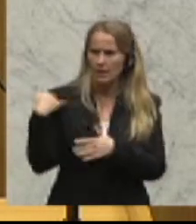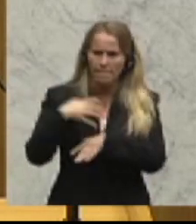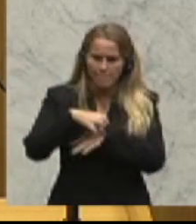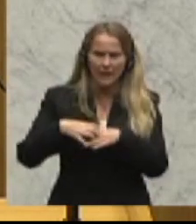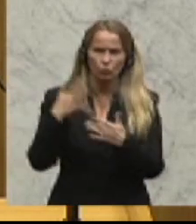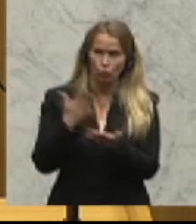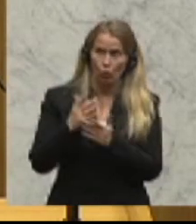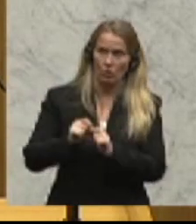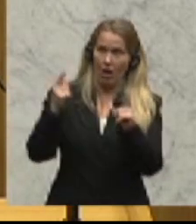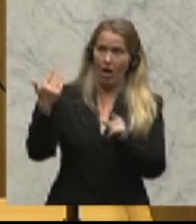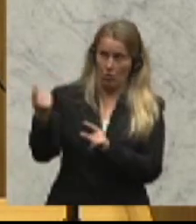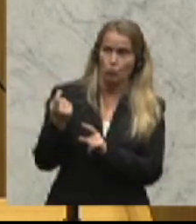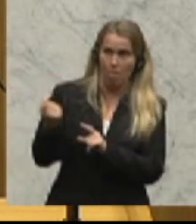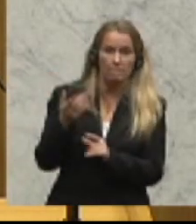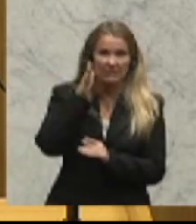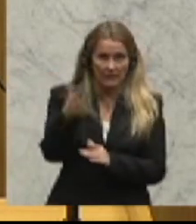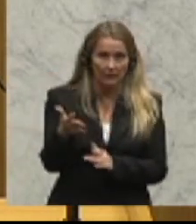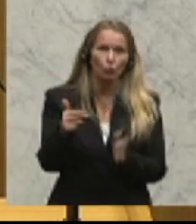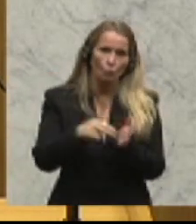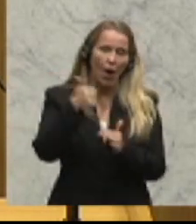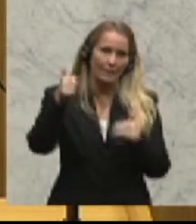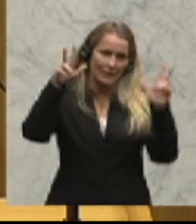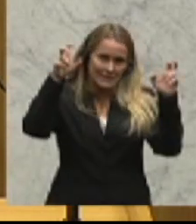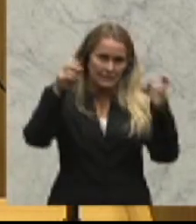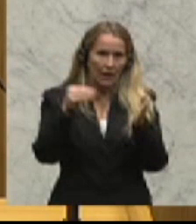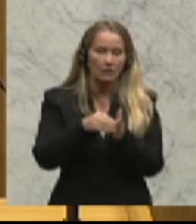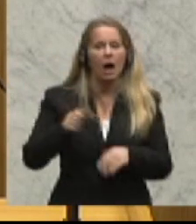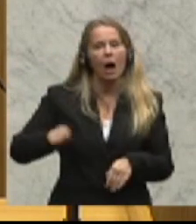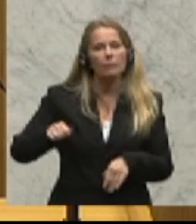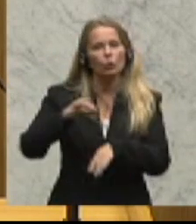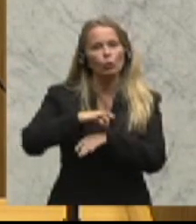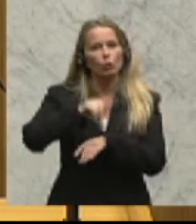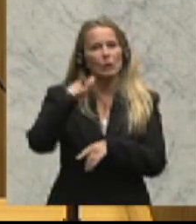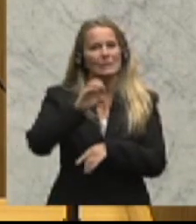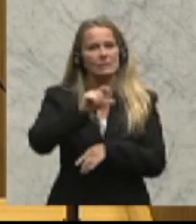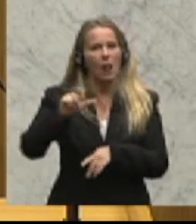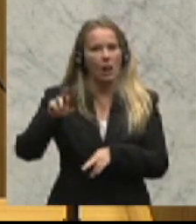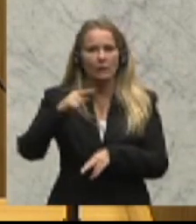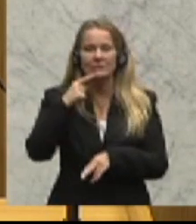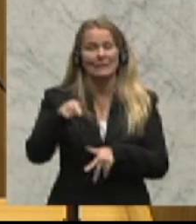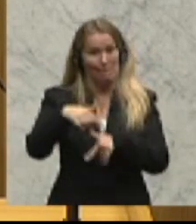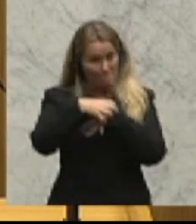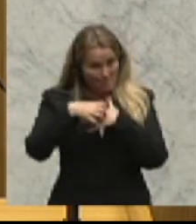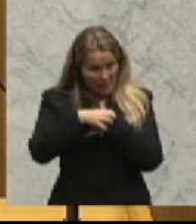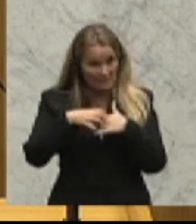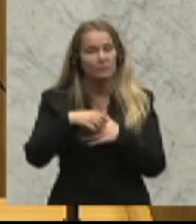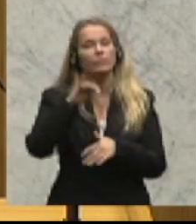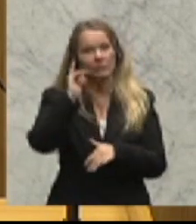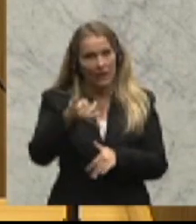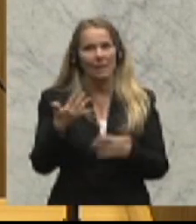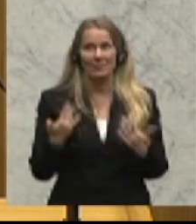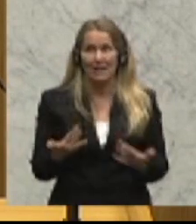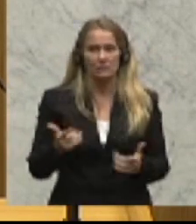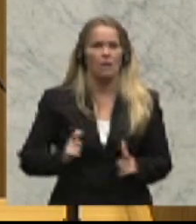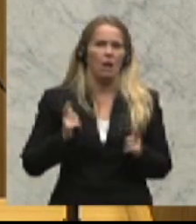abgezeichnet hat und ich darf noch einmal zitieren, Abgeordneter Dr. Zeller, der gesagt hat im März, ja, derzeit erleben wir